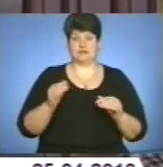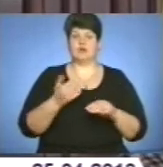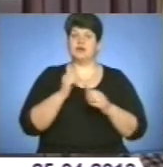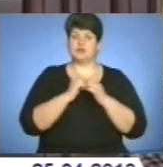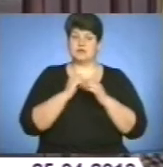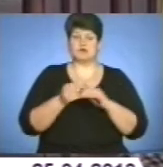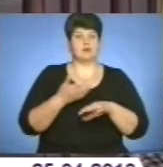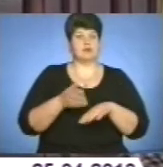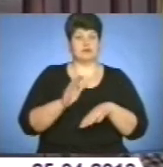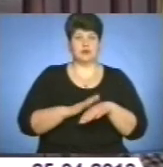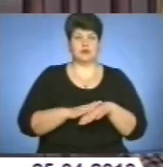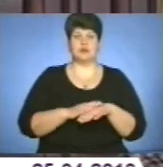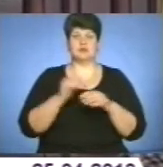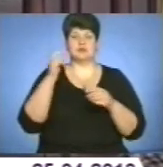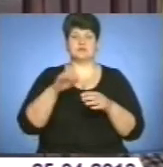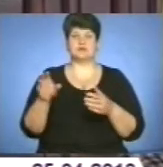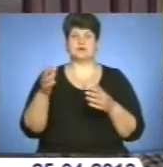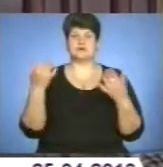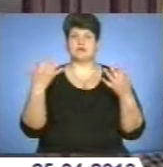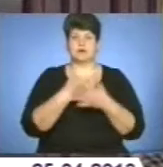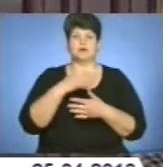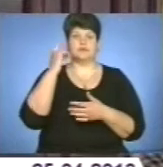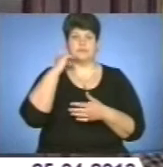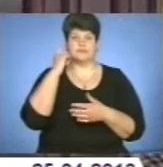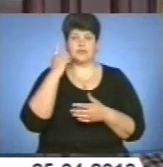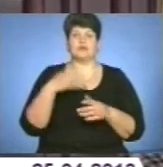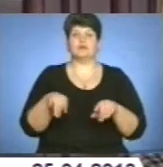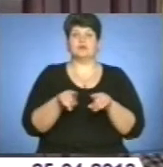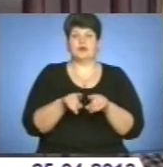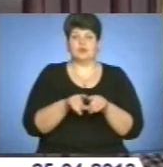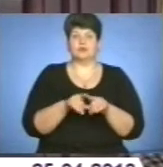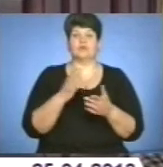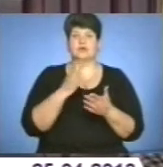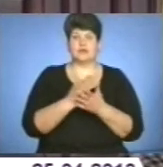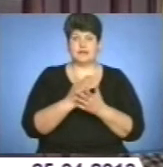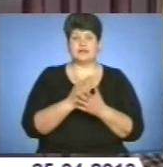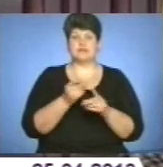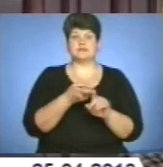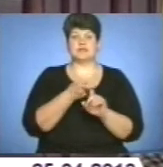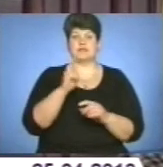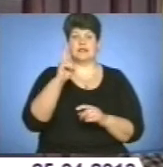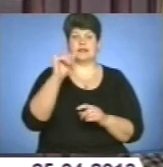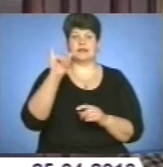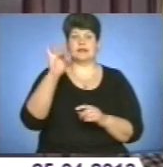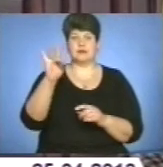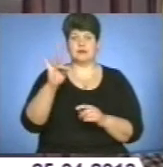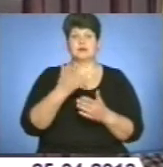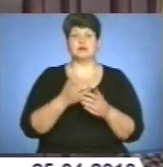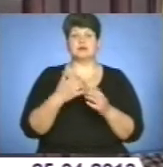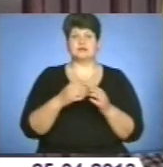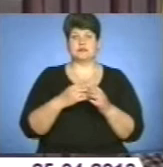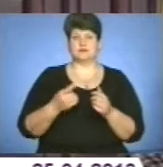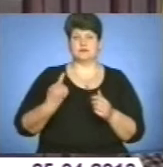орхітом, менінгітом, панкреатитом. Теж саме стосується і кору серед військовослужбовців